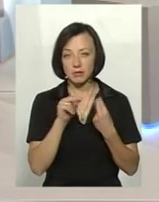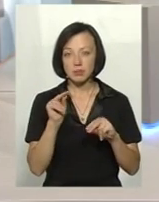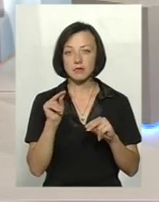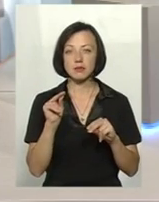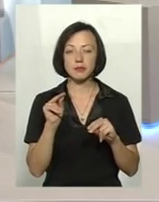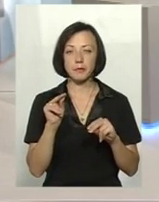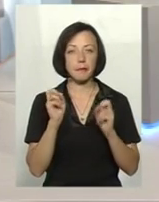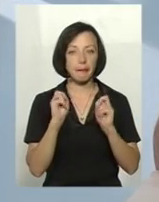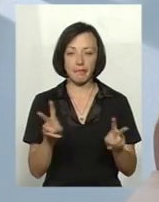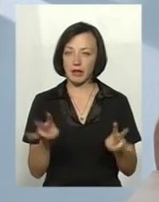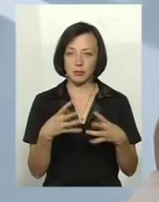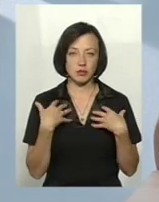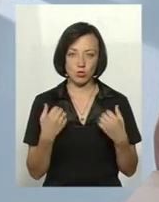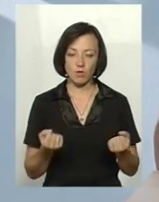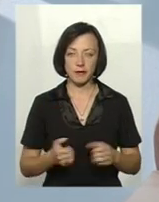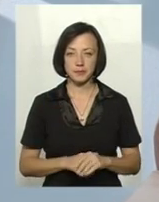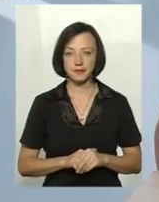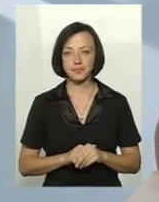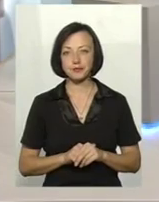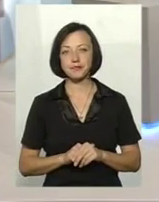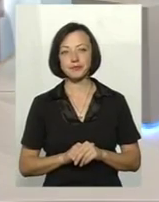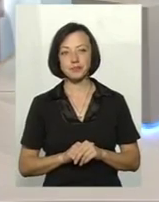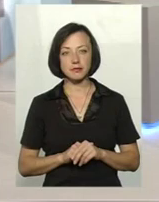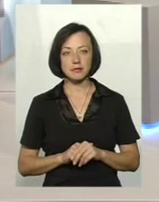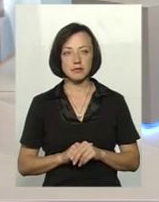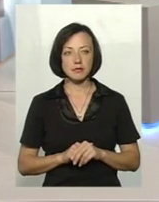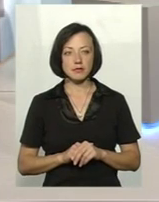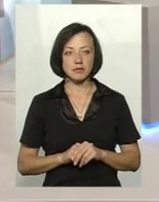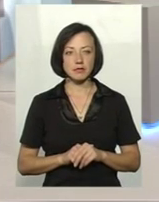не ризикувати своїм здоров'ям. Скажіть, будь ласка,